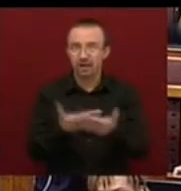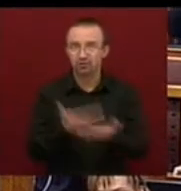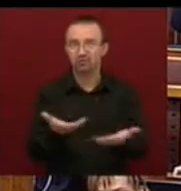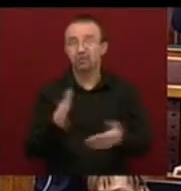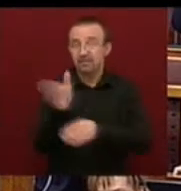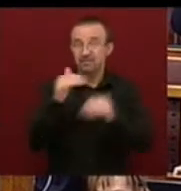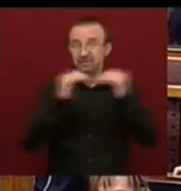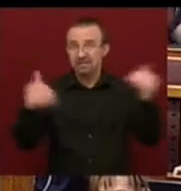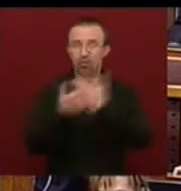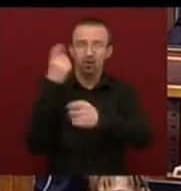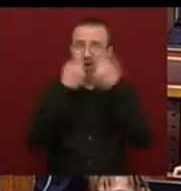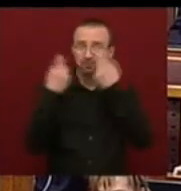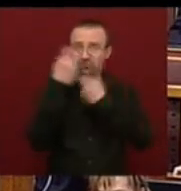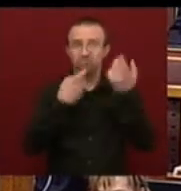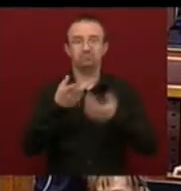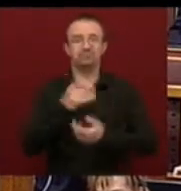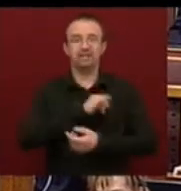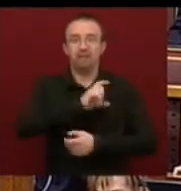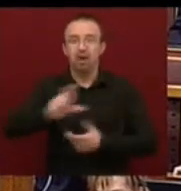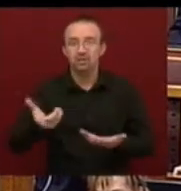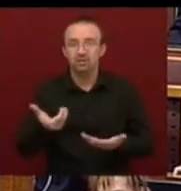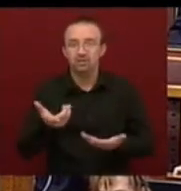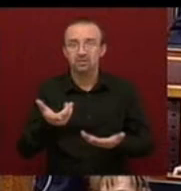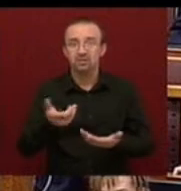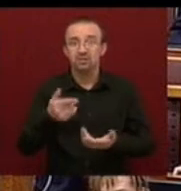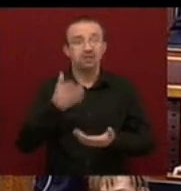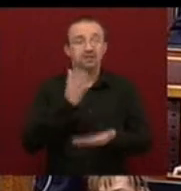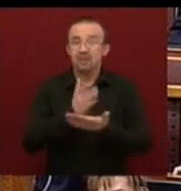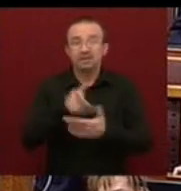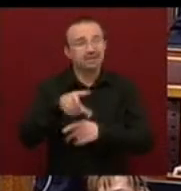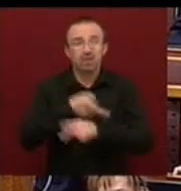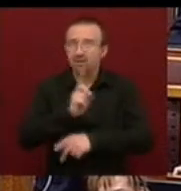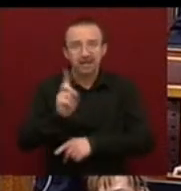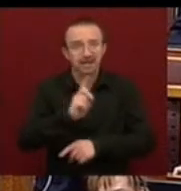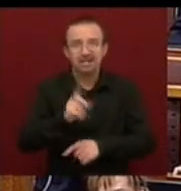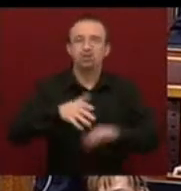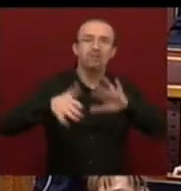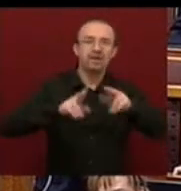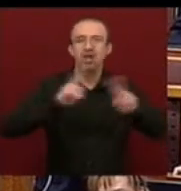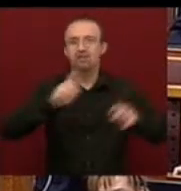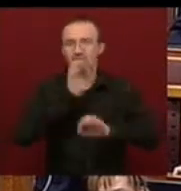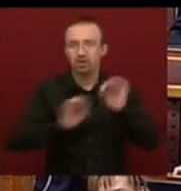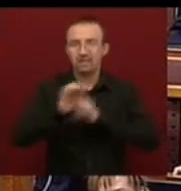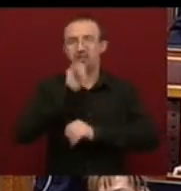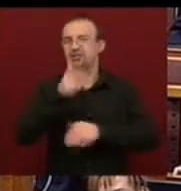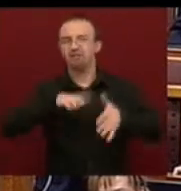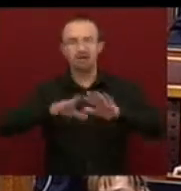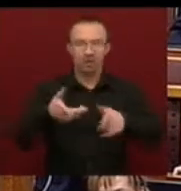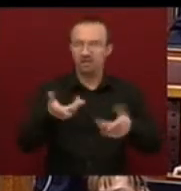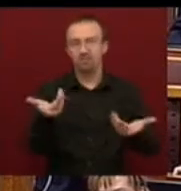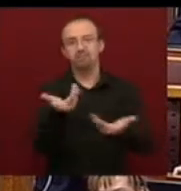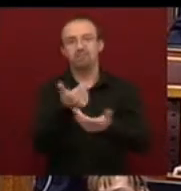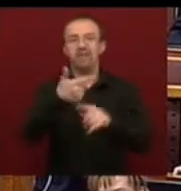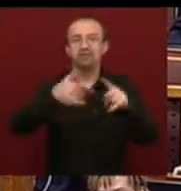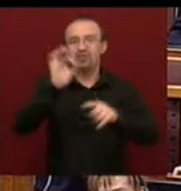nemzetközi szintű újragondolásának érdekében. Ugyanis miniszter úr, itt a kérdés már nem az, hogy válság van-e Magyarországon, vagy nincs válság, hogy